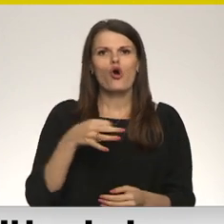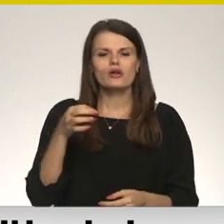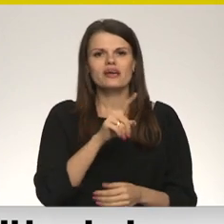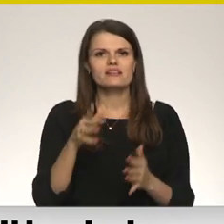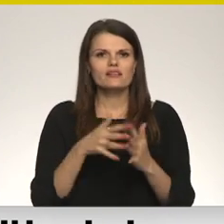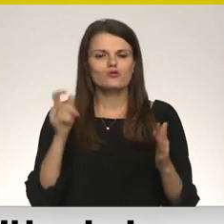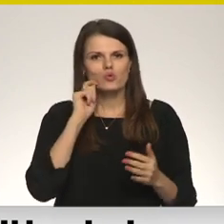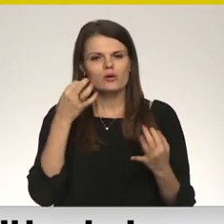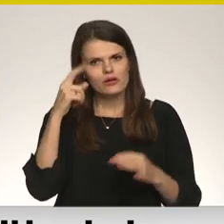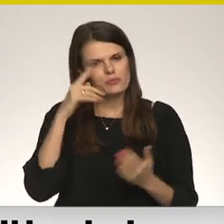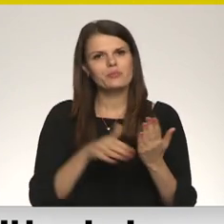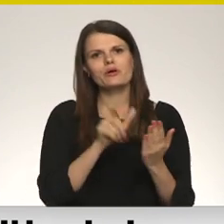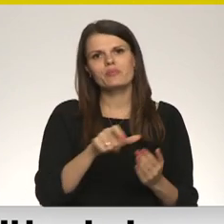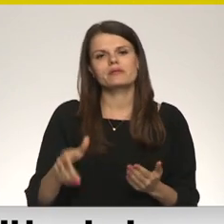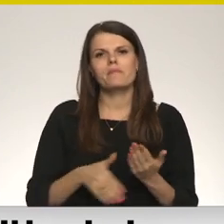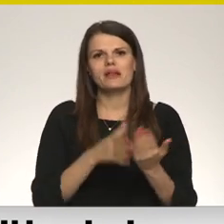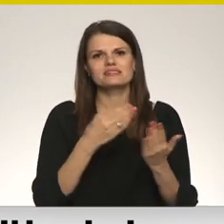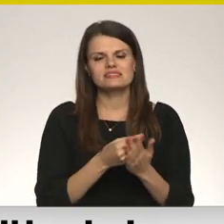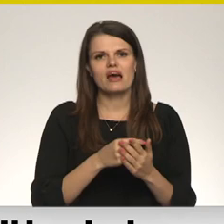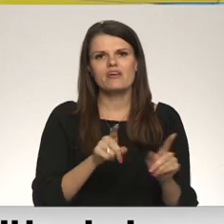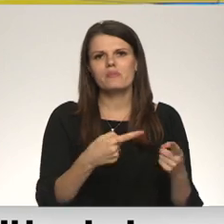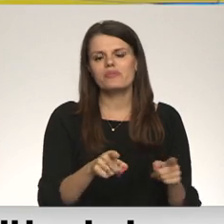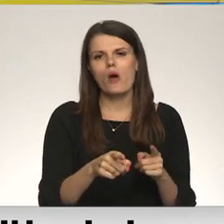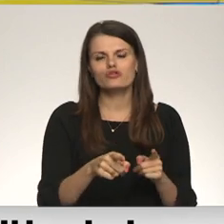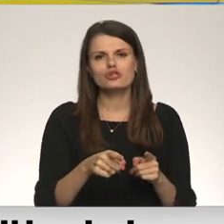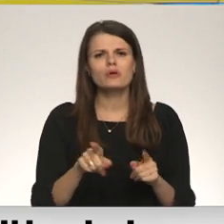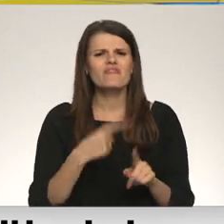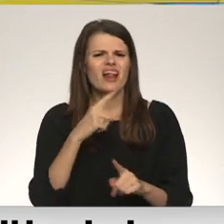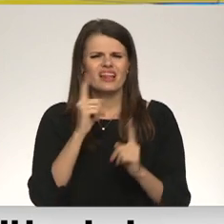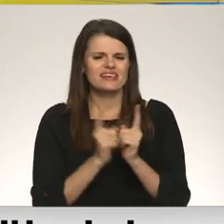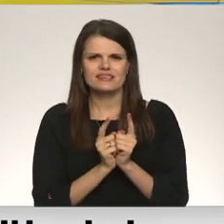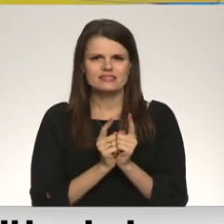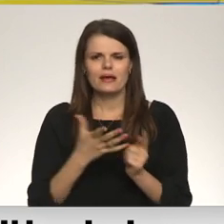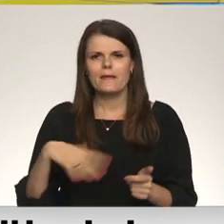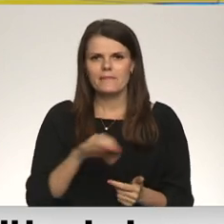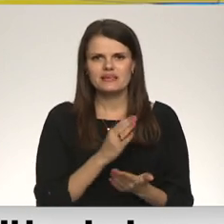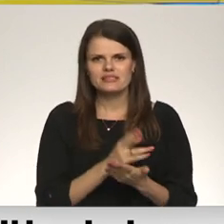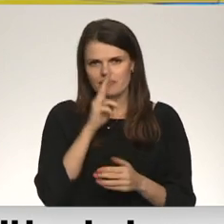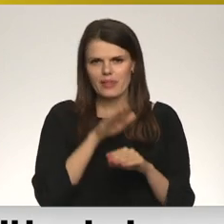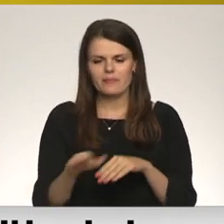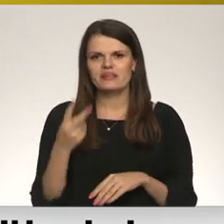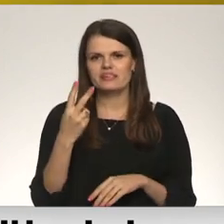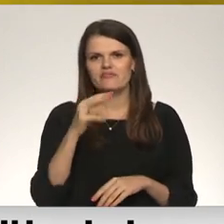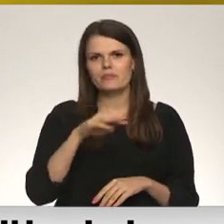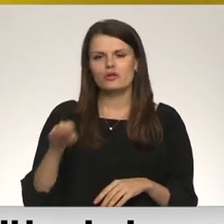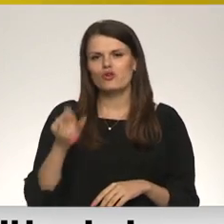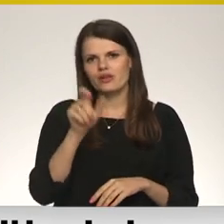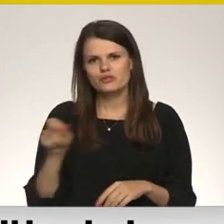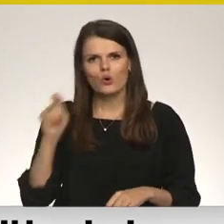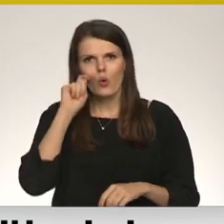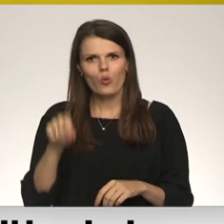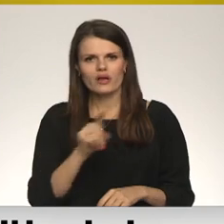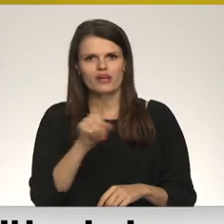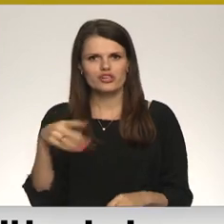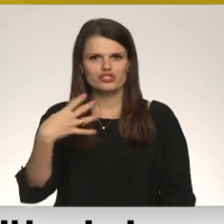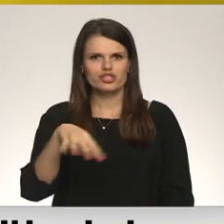Ukraiņu brīvprātīgiem, kur palīdz jau saviem tautiešiem. Un vēl pavisam īsi. Mēs esam nepilni 2 miljonu iedzīvotāji. Ukraiņi ir vairāk